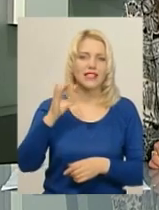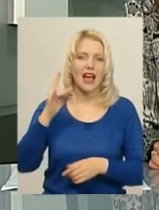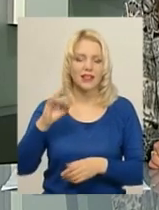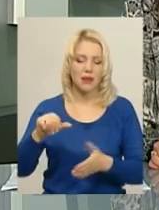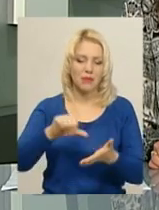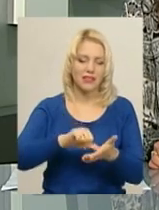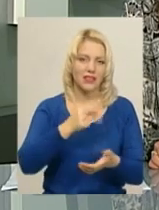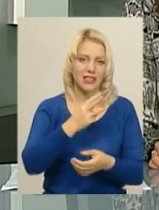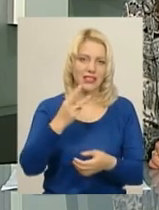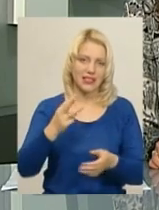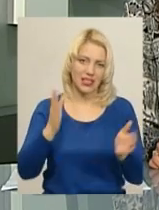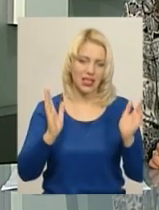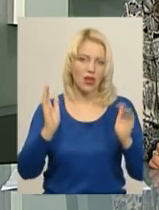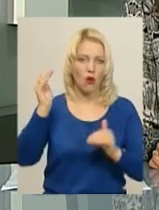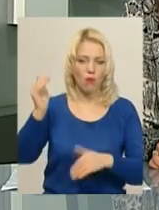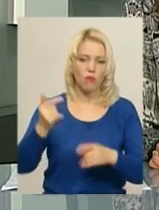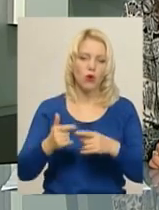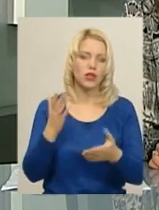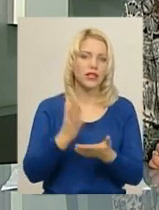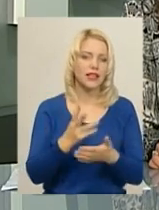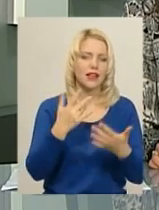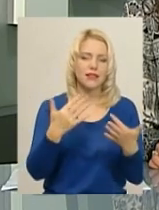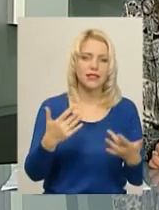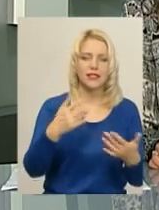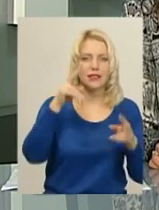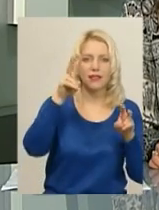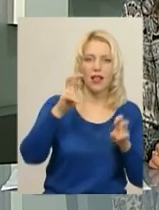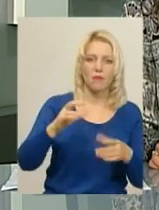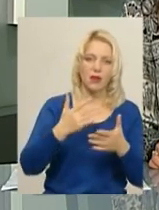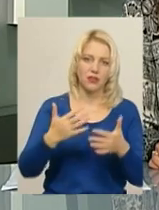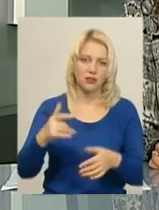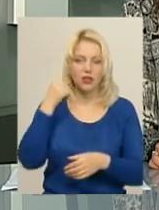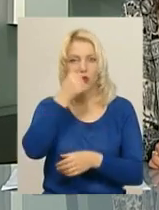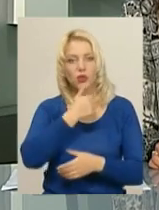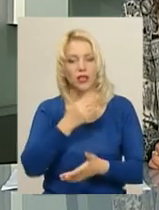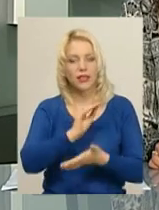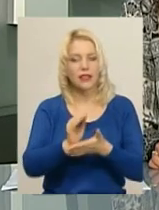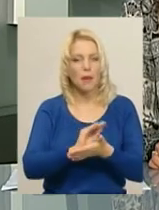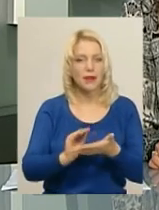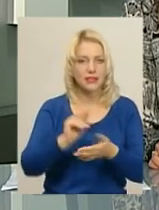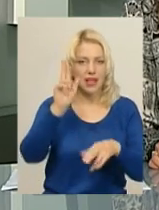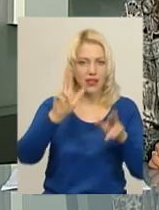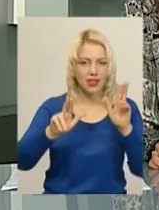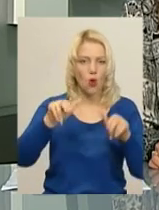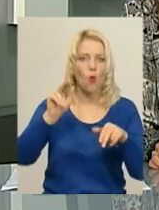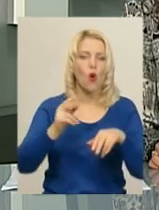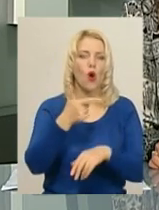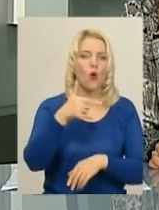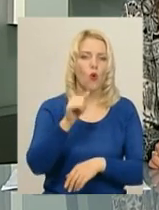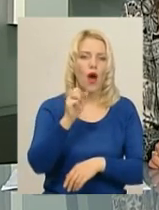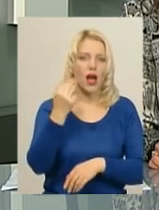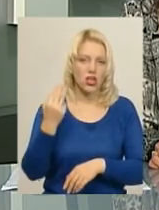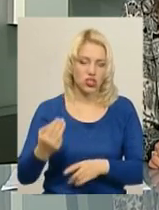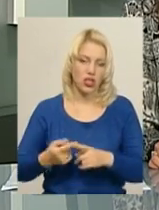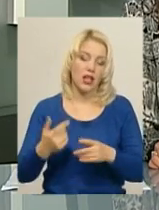роботи. В експозиції представлені плакати на різні теми та різних років, які написані Гуашю. На відкритті виставки побувала і